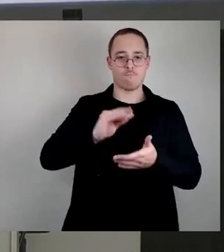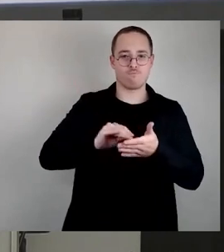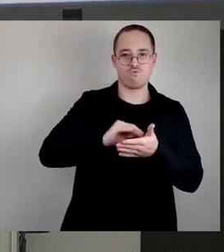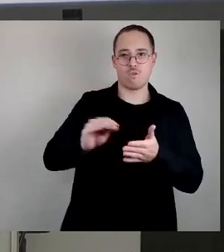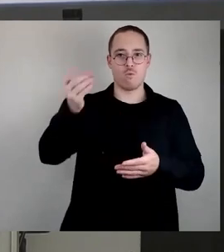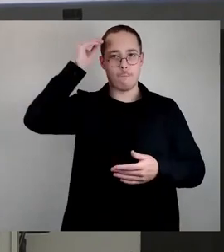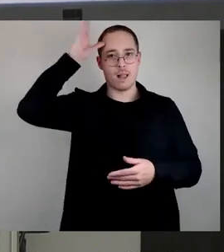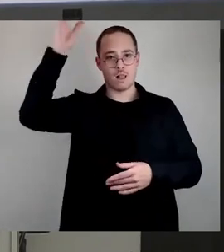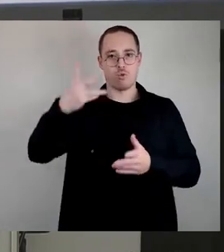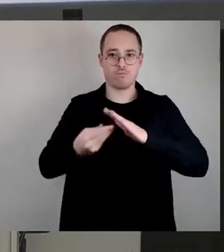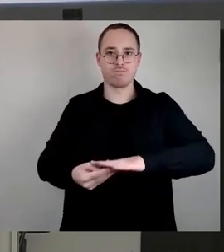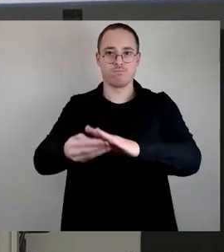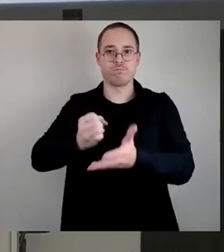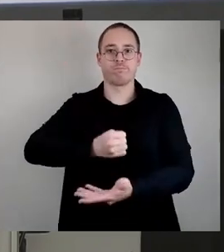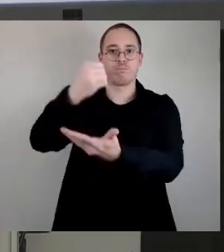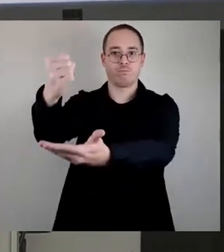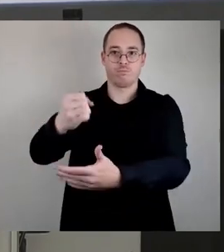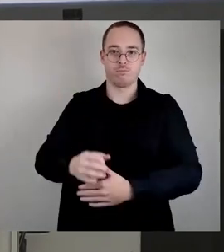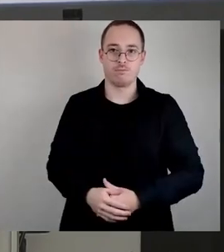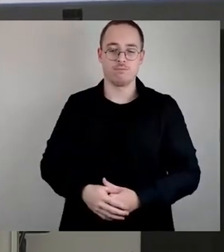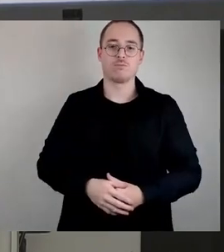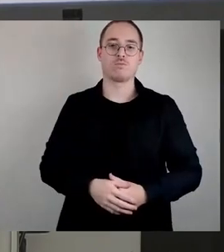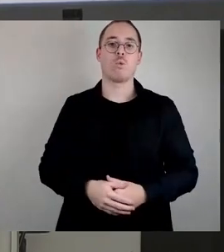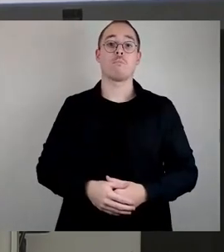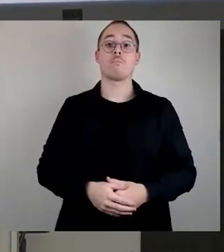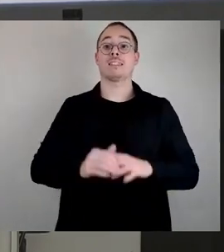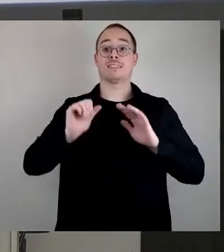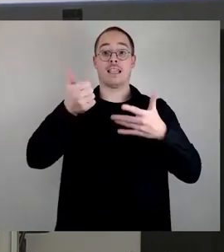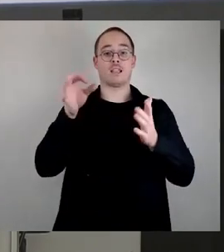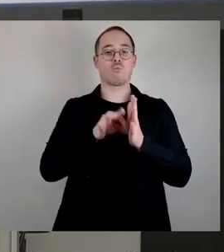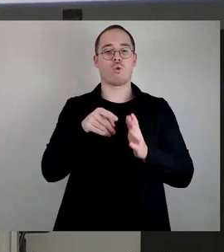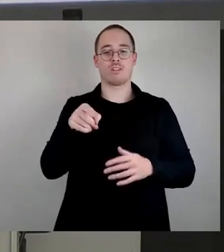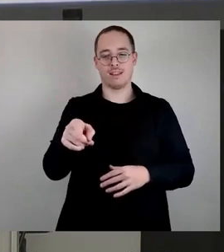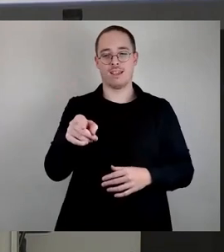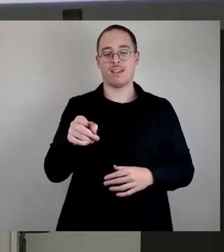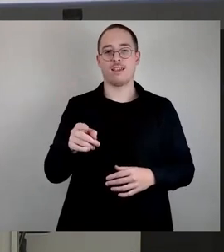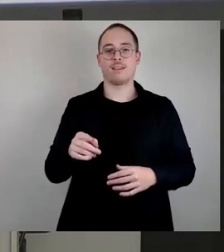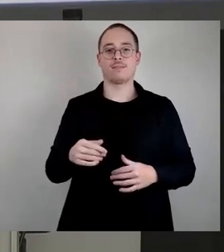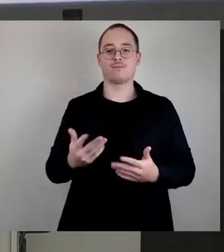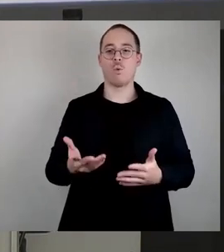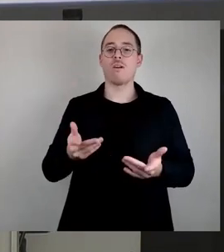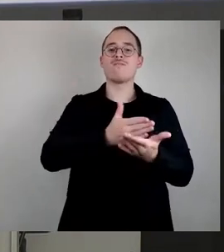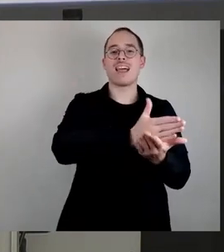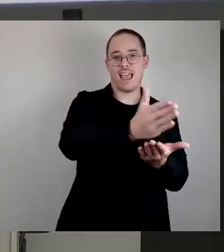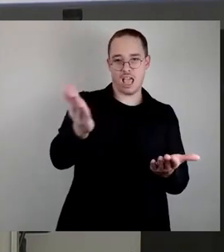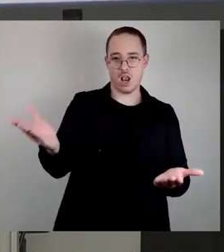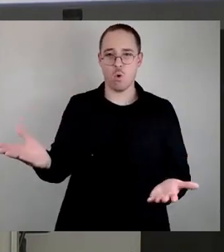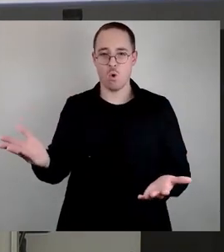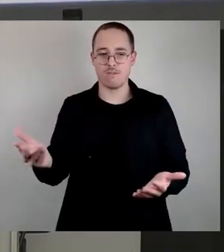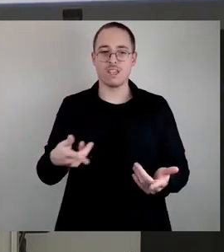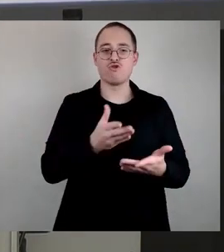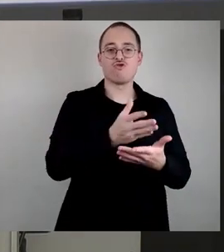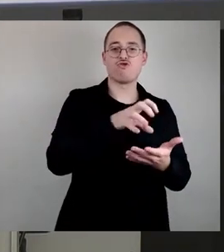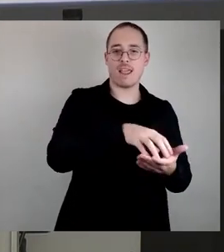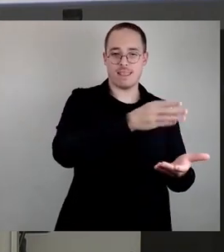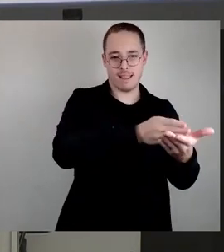um die Verteilung der Vorbereitungsklassen auf alle Stadtteile. Ein Anfang ist darin gemacht worden, aber